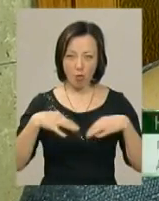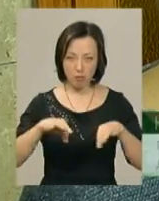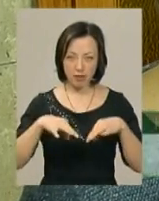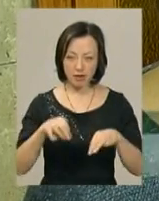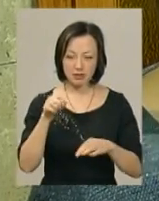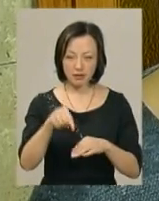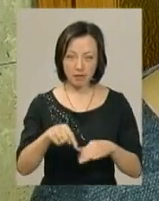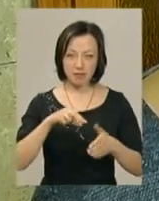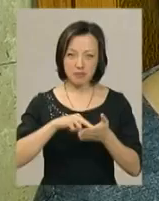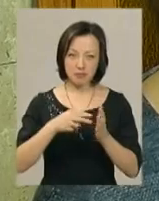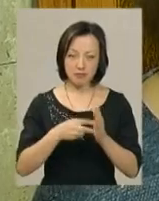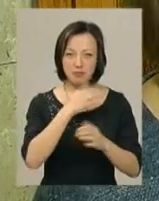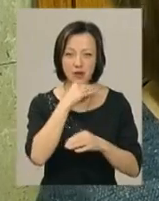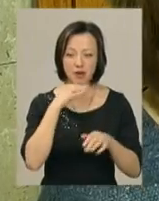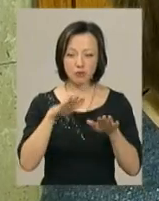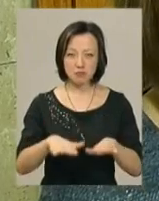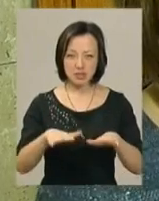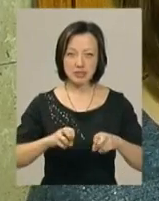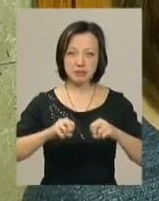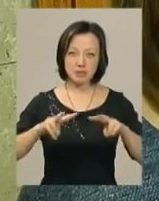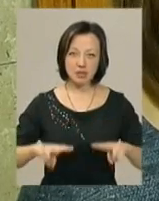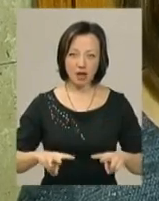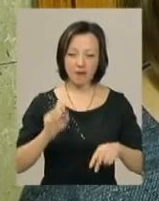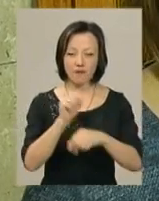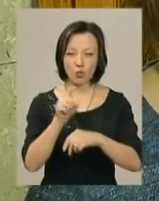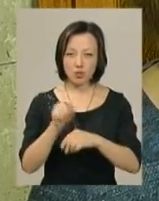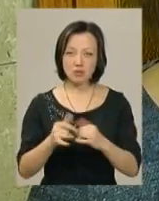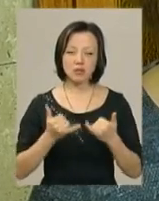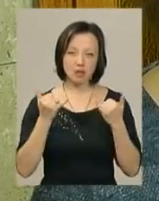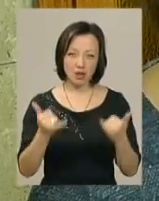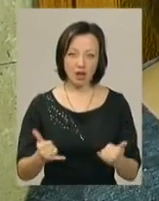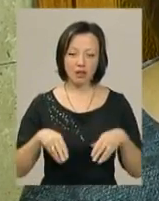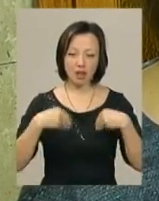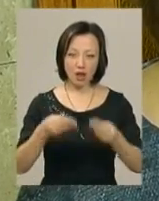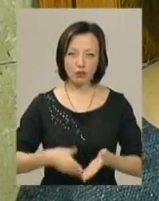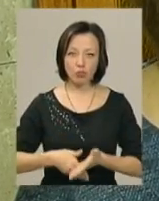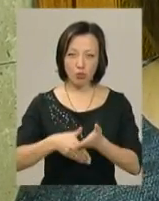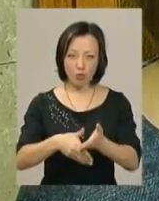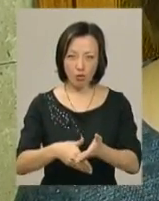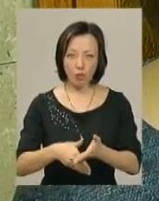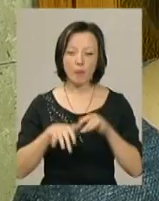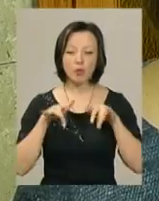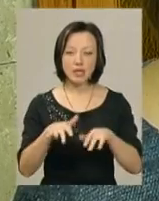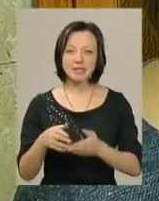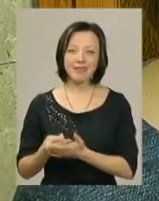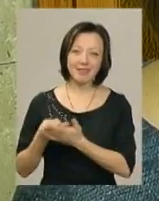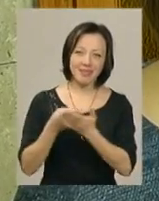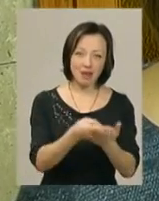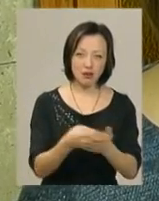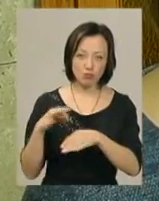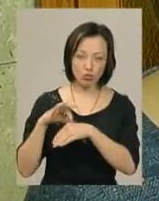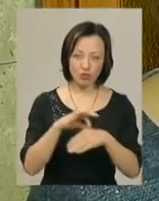У ньому передбачено багато місця і спеціальних функцій для надання допомоги у процесі транспортування.